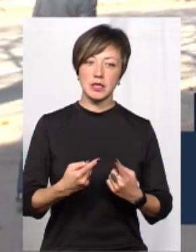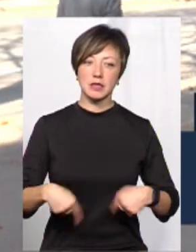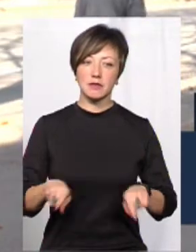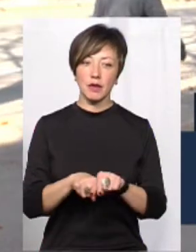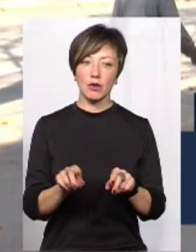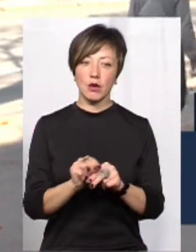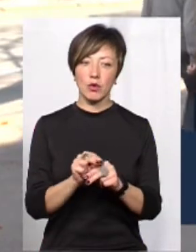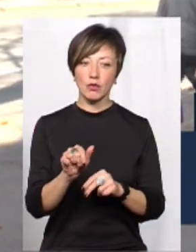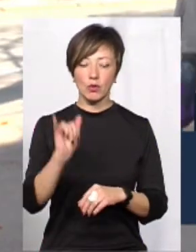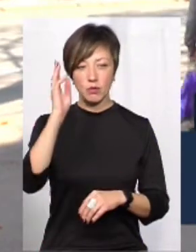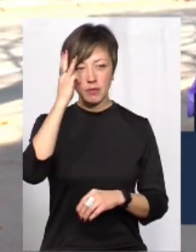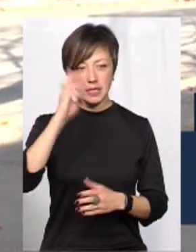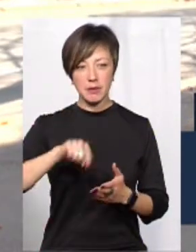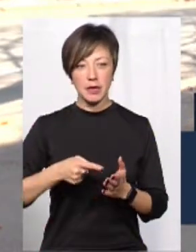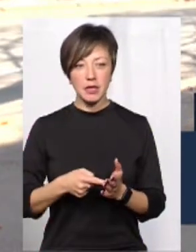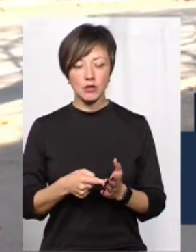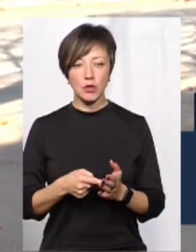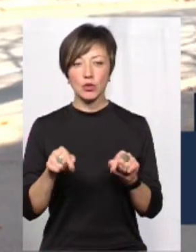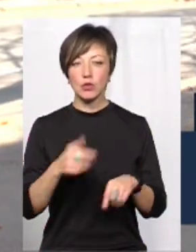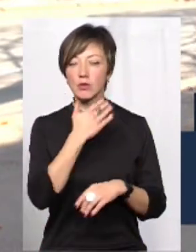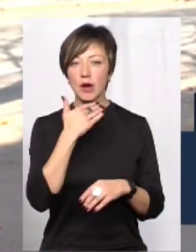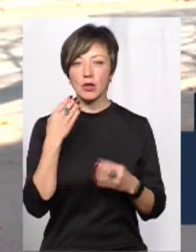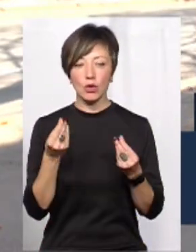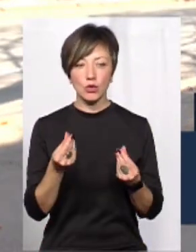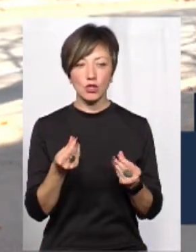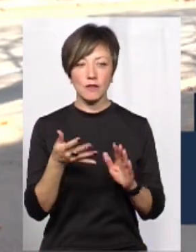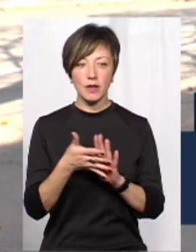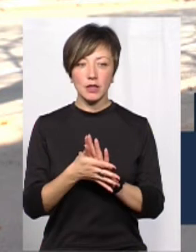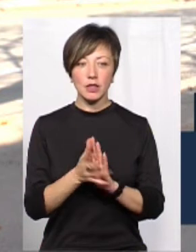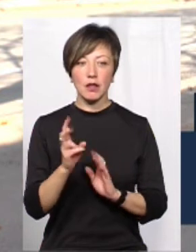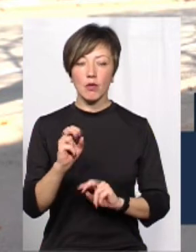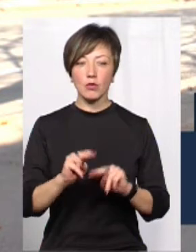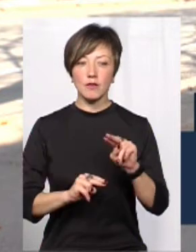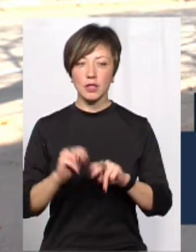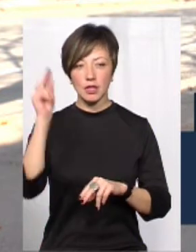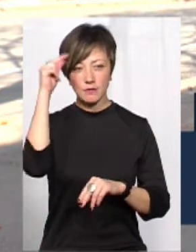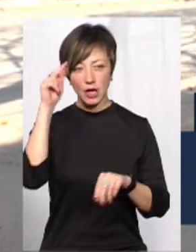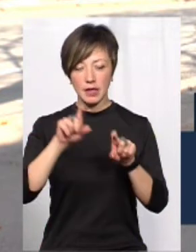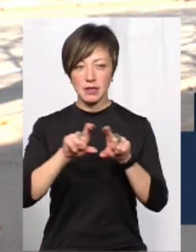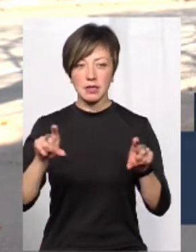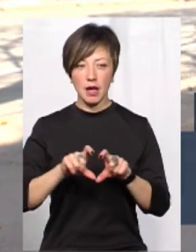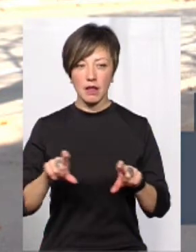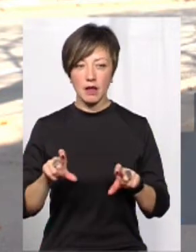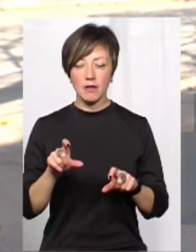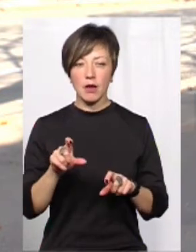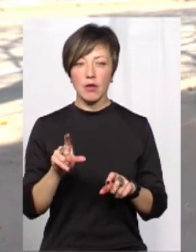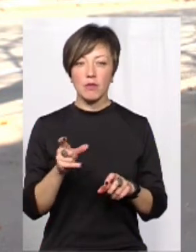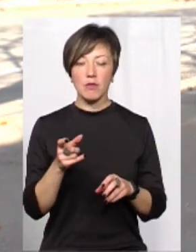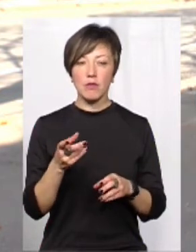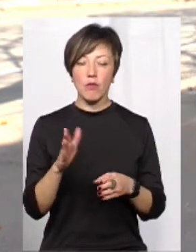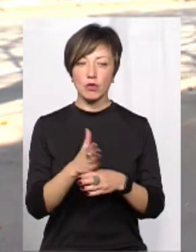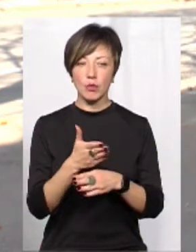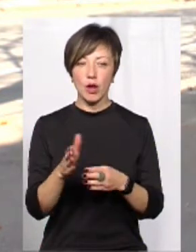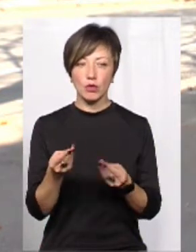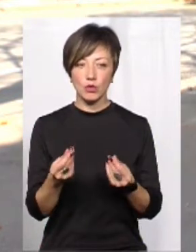ремонтів у місті Хмельницькому. Тут багато коштів було витрачено на будівництво навчальних закладів по розпоряднику коштів